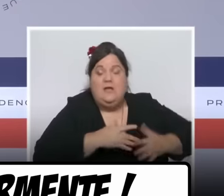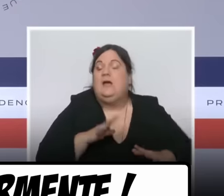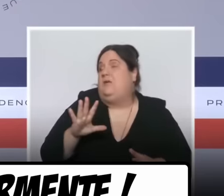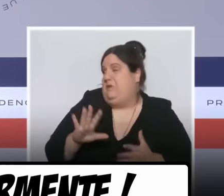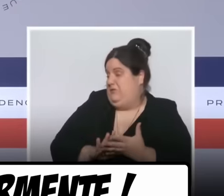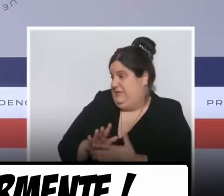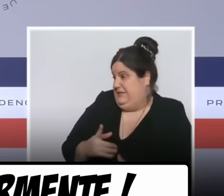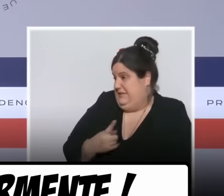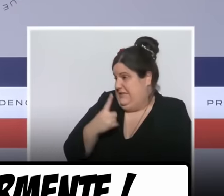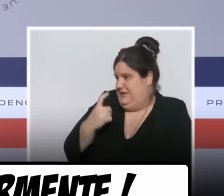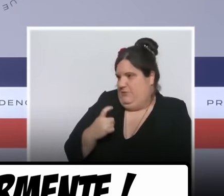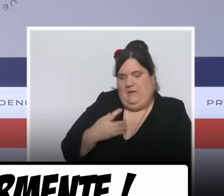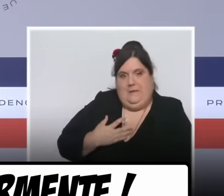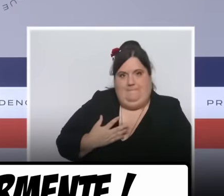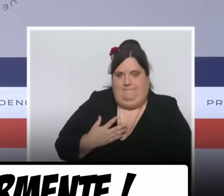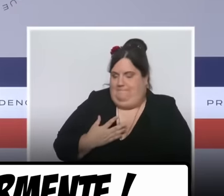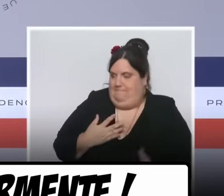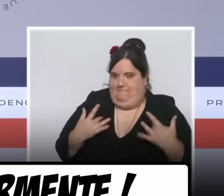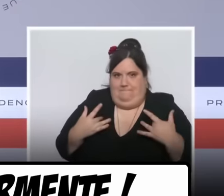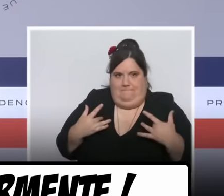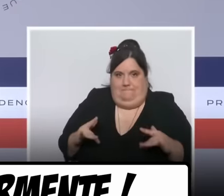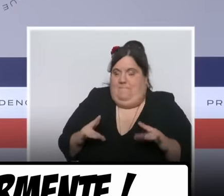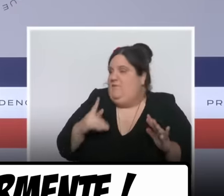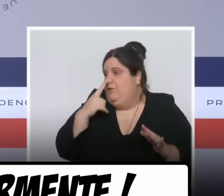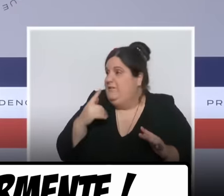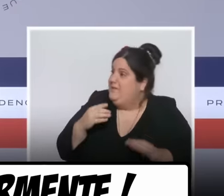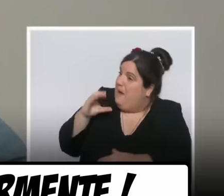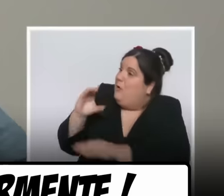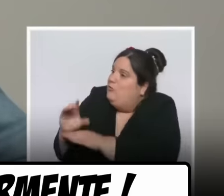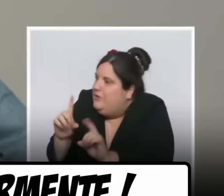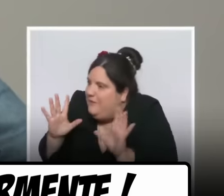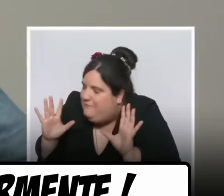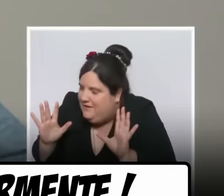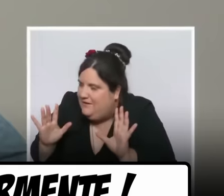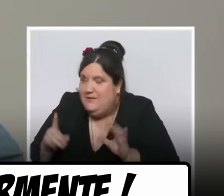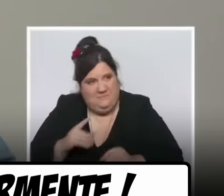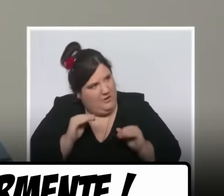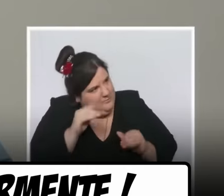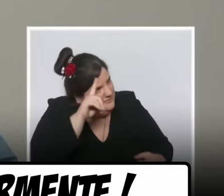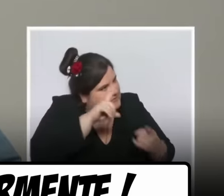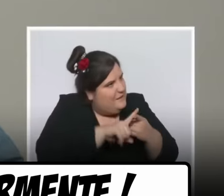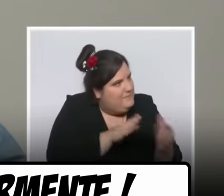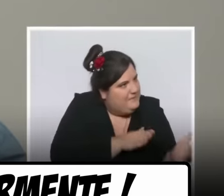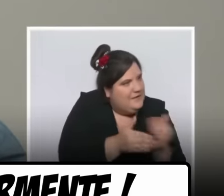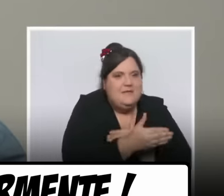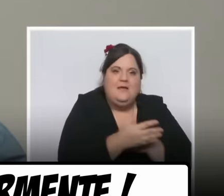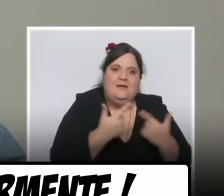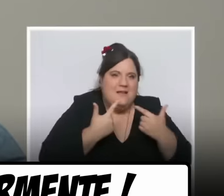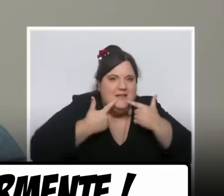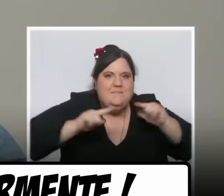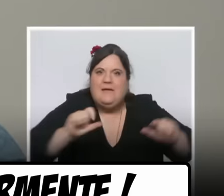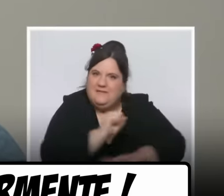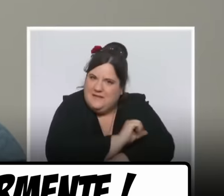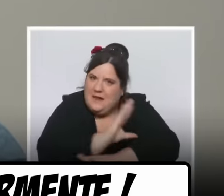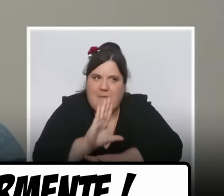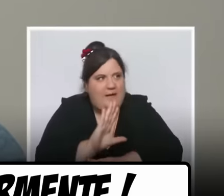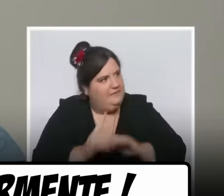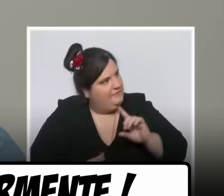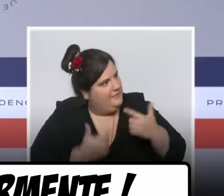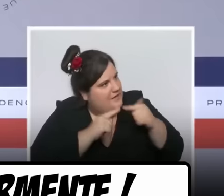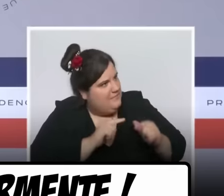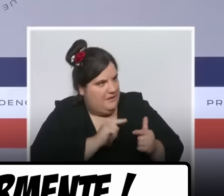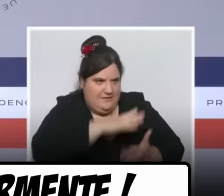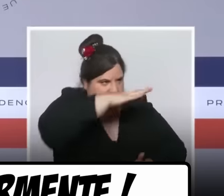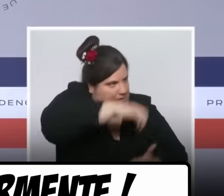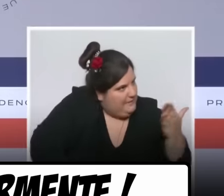du tout le cas. Mais là on n'est pas dans un sujet qui a été abordé dans cadre sujet lié à la liberté de la presse et à la vitalité d'une démocratie, c'est important.